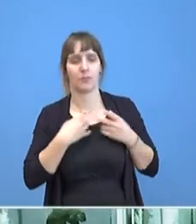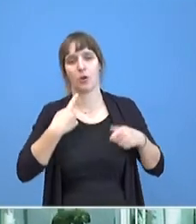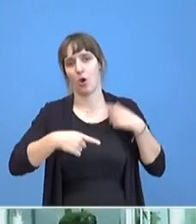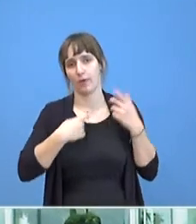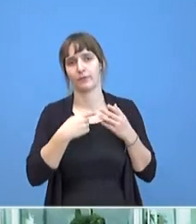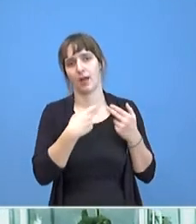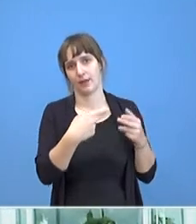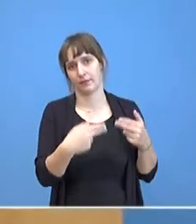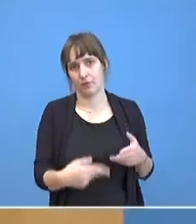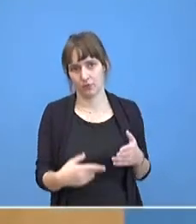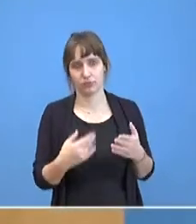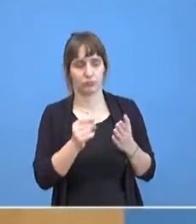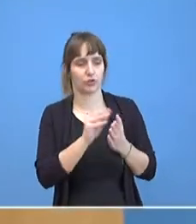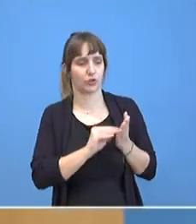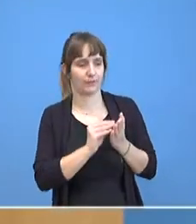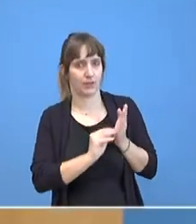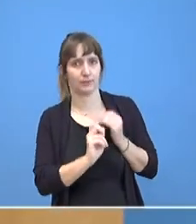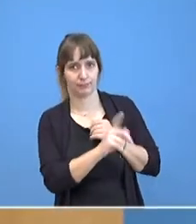Sie kriegen eine Antwort.